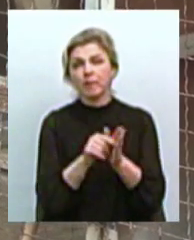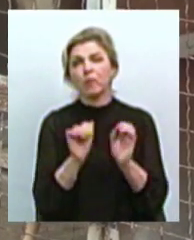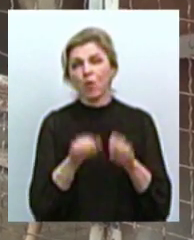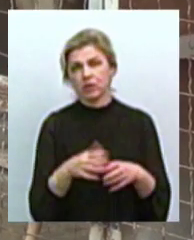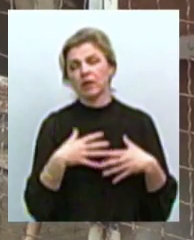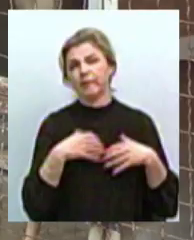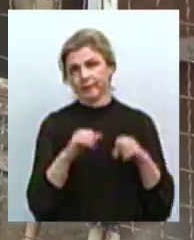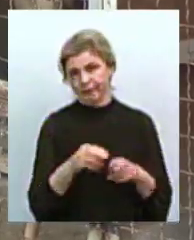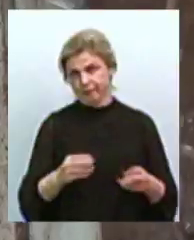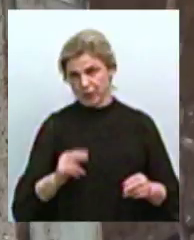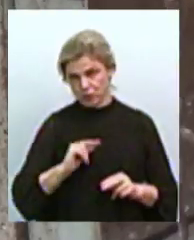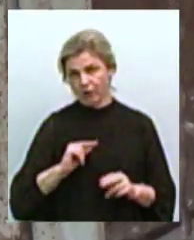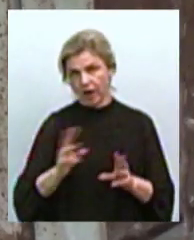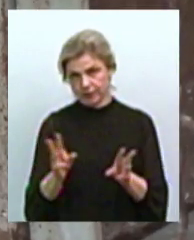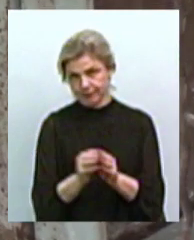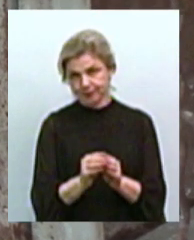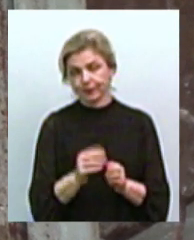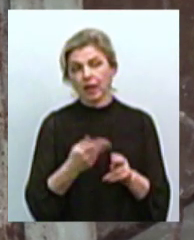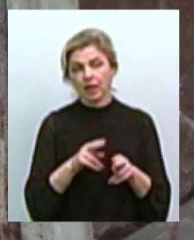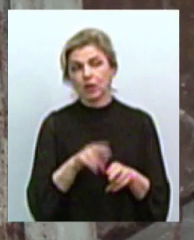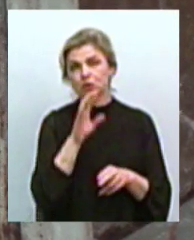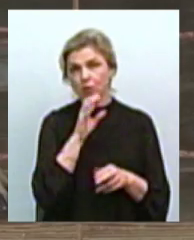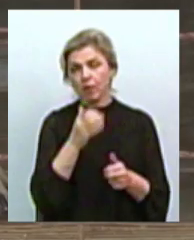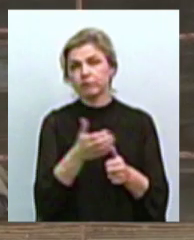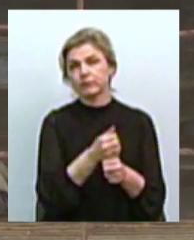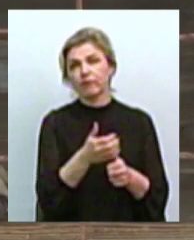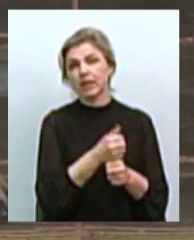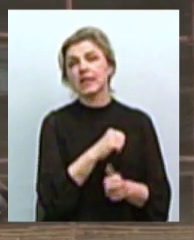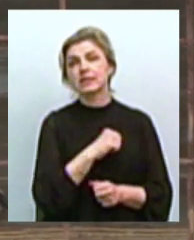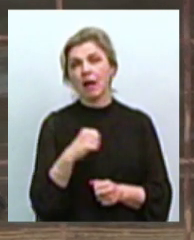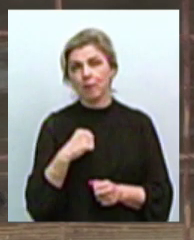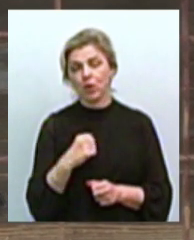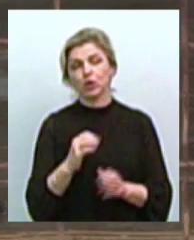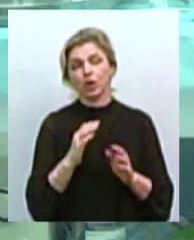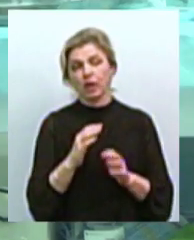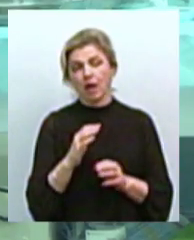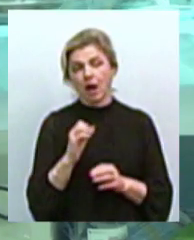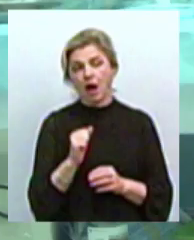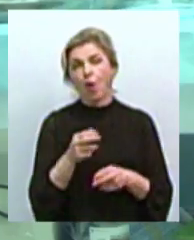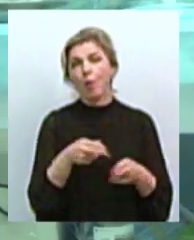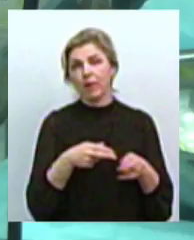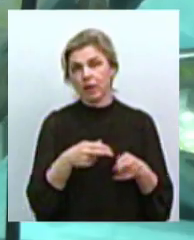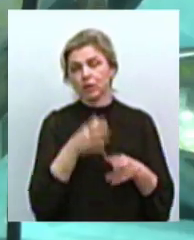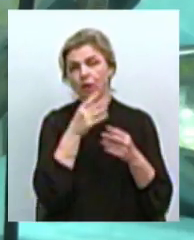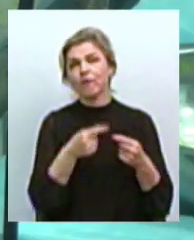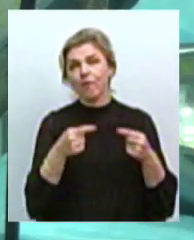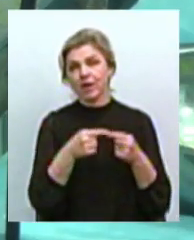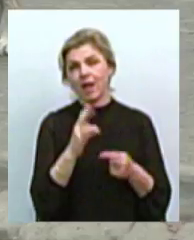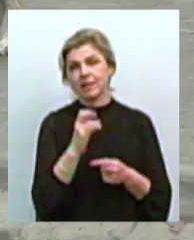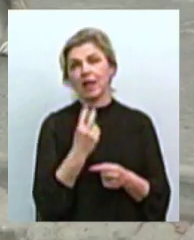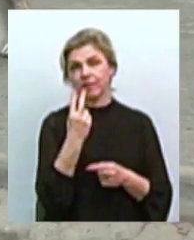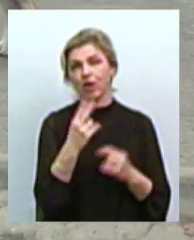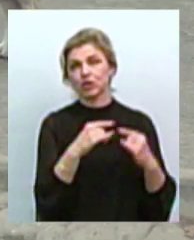Собак, яких стерилізують фахівці «Чотири лапи», вони відловлюють самостійно. Це виключно в самиці. Оперують одночасно на двох столах.